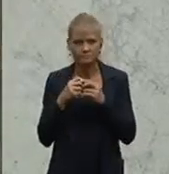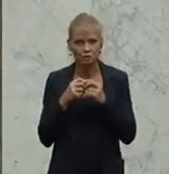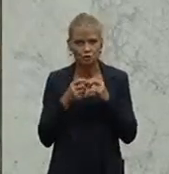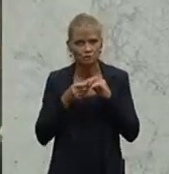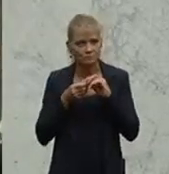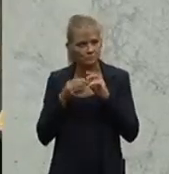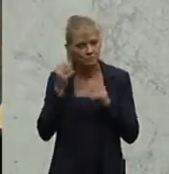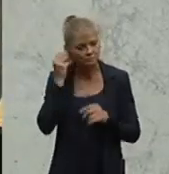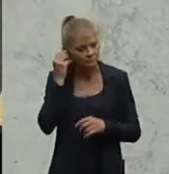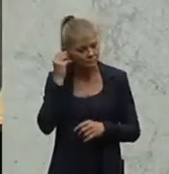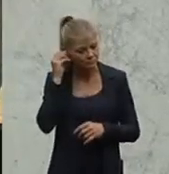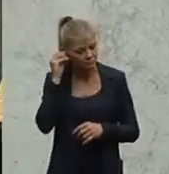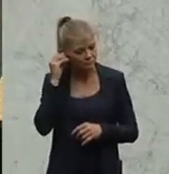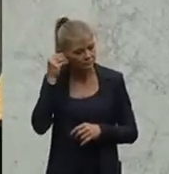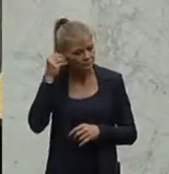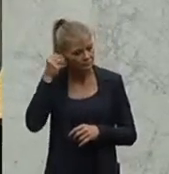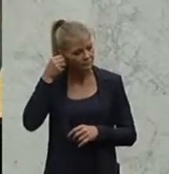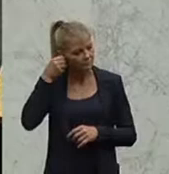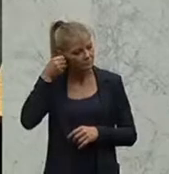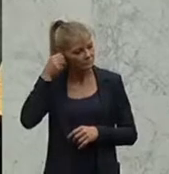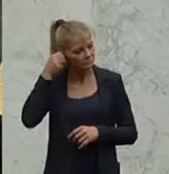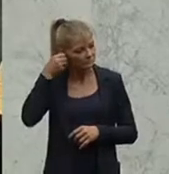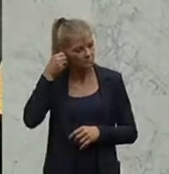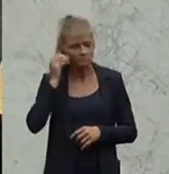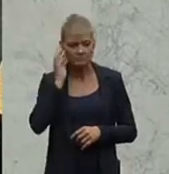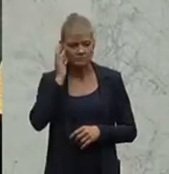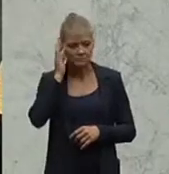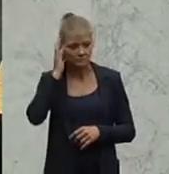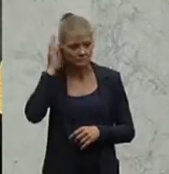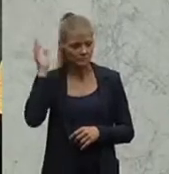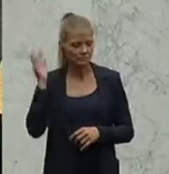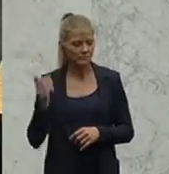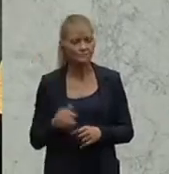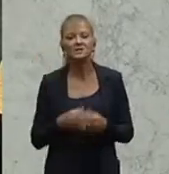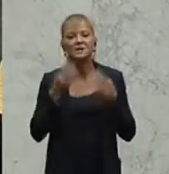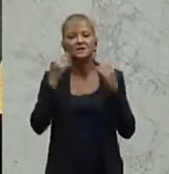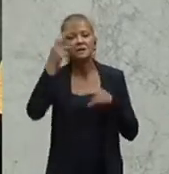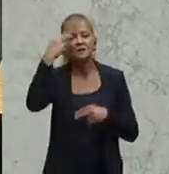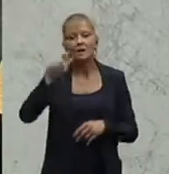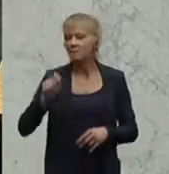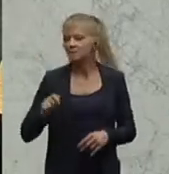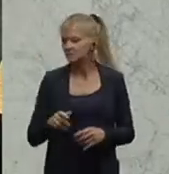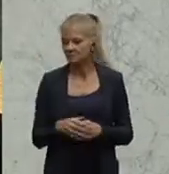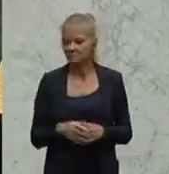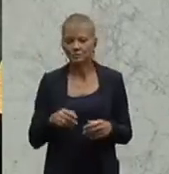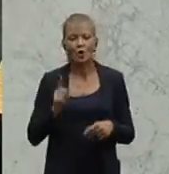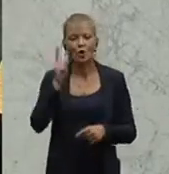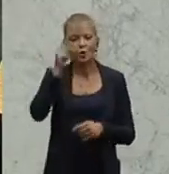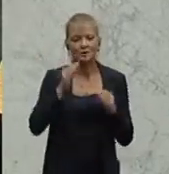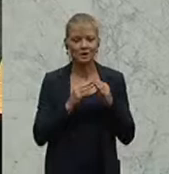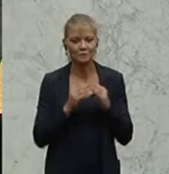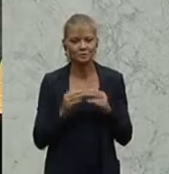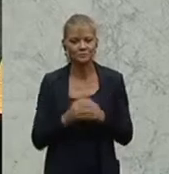Nächster Redner ist der Verfassungssprecher der SPÖ, Peter Wittmann. Sehr geehrter Herr Präsident, hohes Haus.